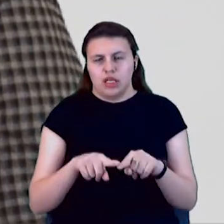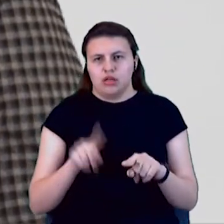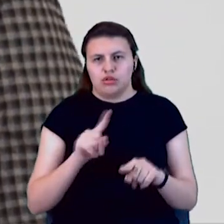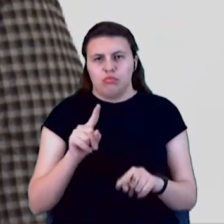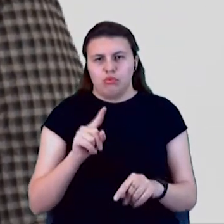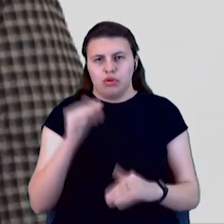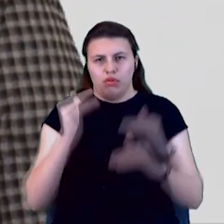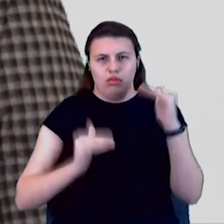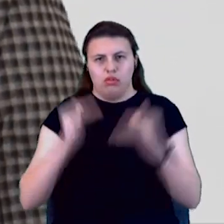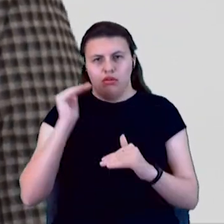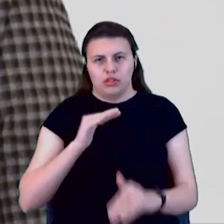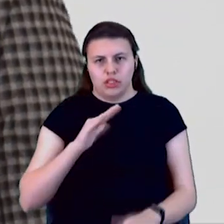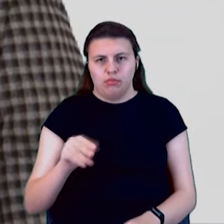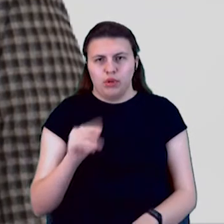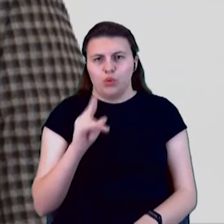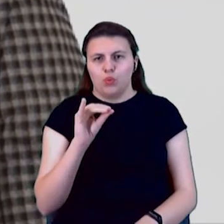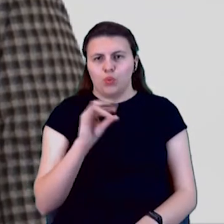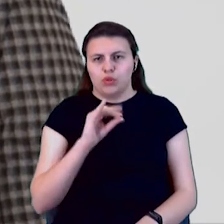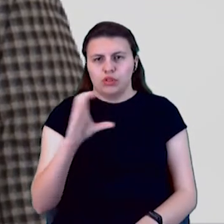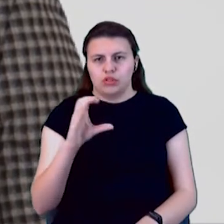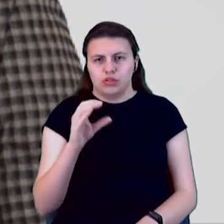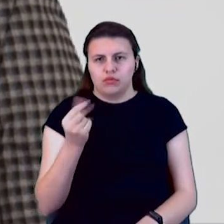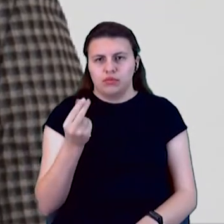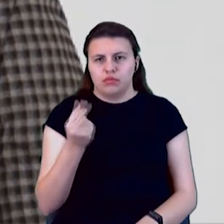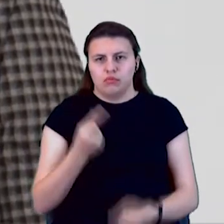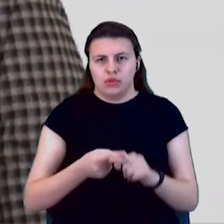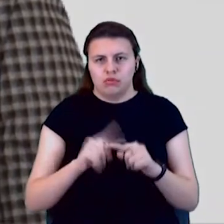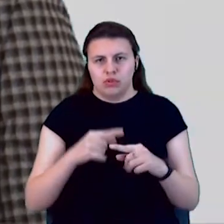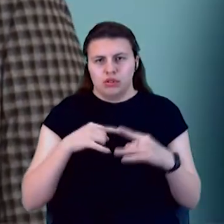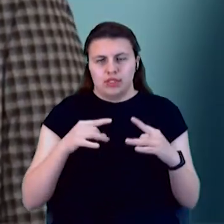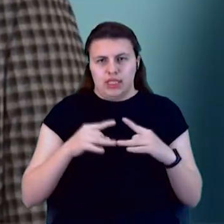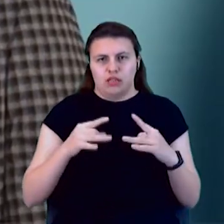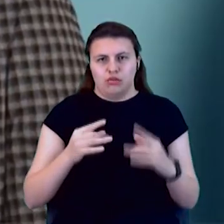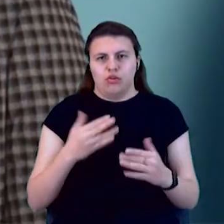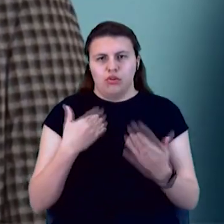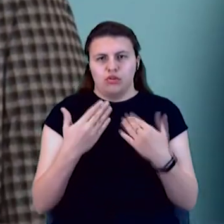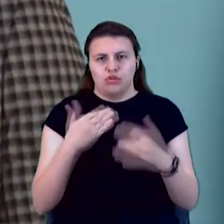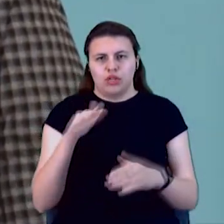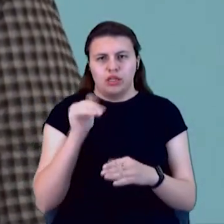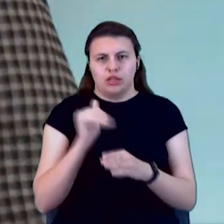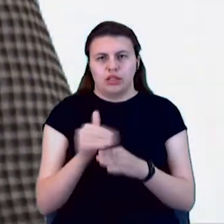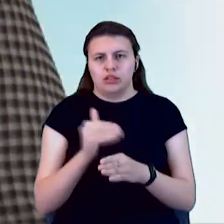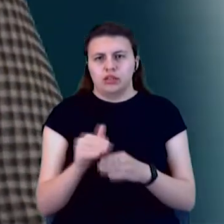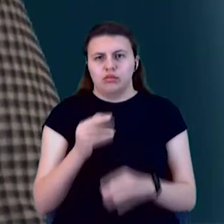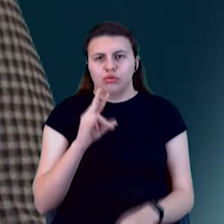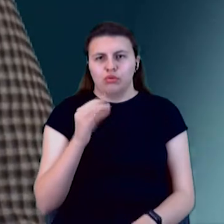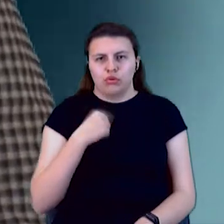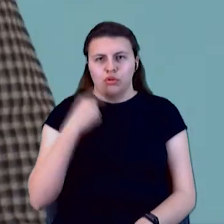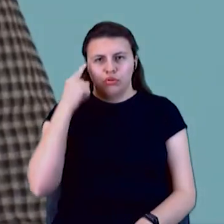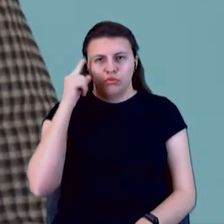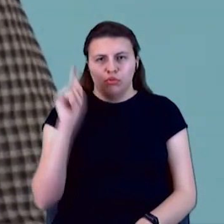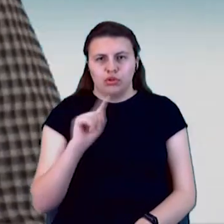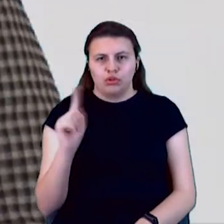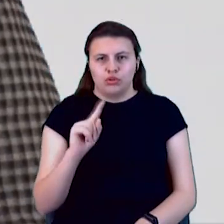Тому я з настороженістю відношусь к кредитам. Але думаю, що якщо в